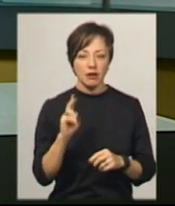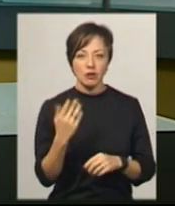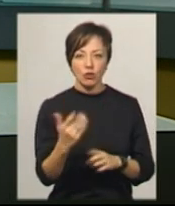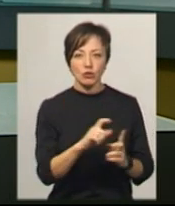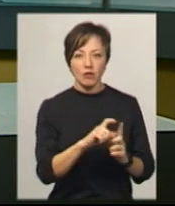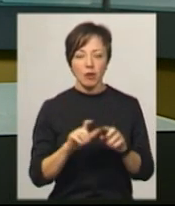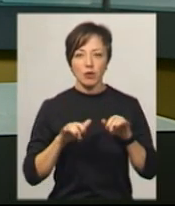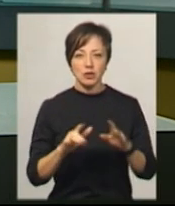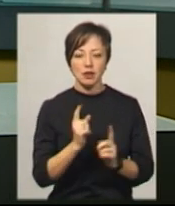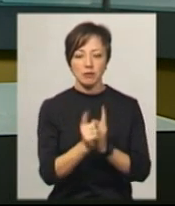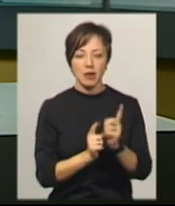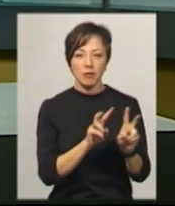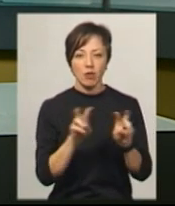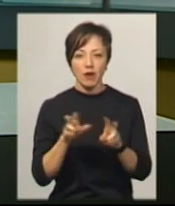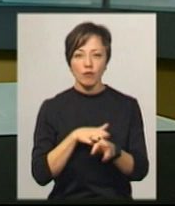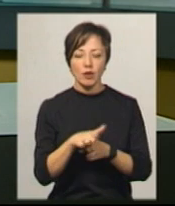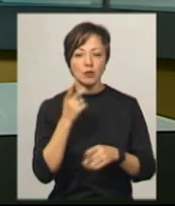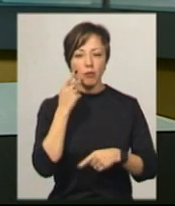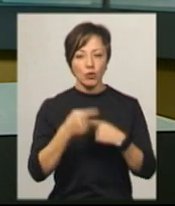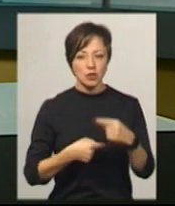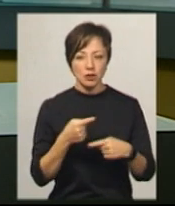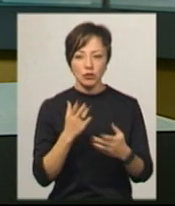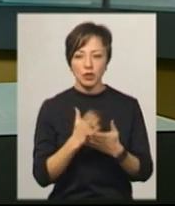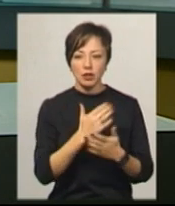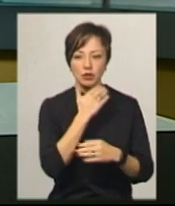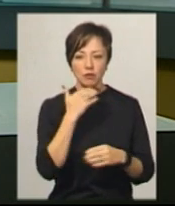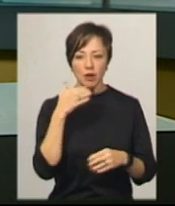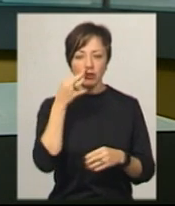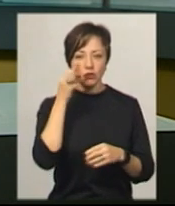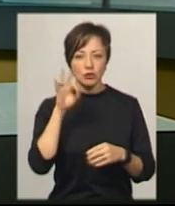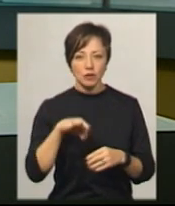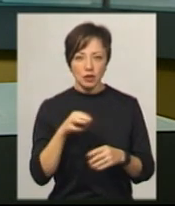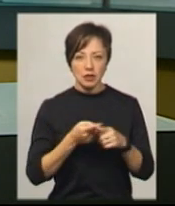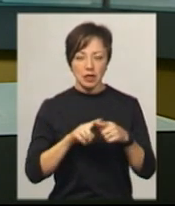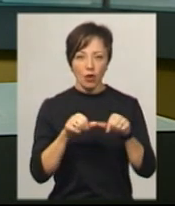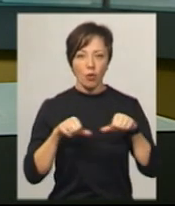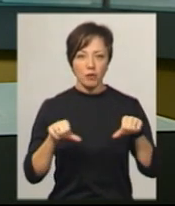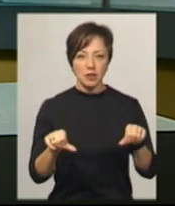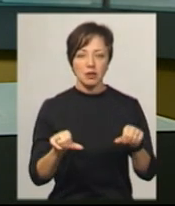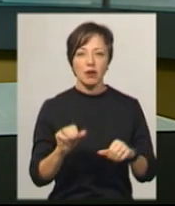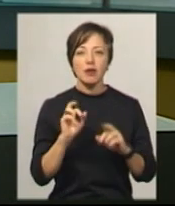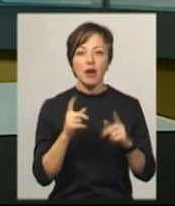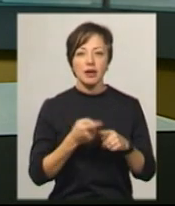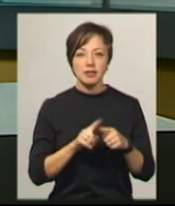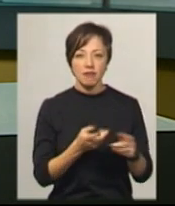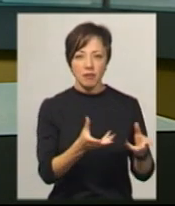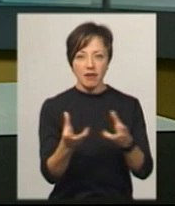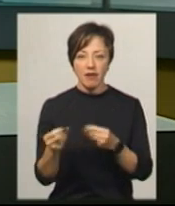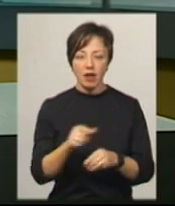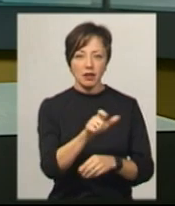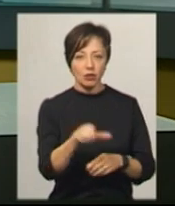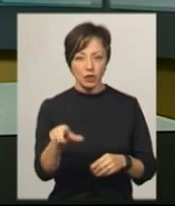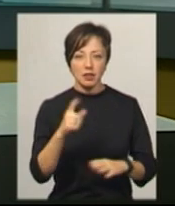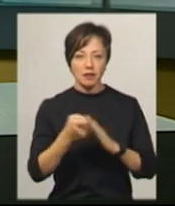словами, процес переіменування відбувається постійно. Є чимало напрацювань топонімічної комісії. Про те, як це впливає на містян,